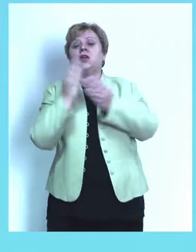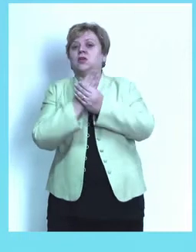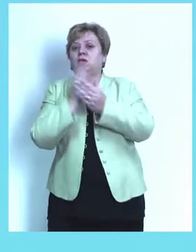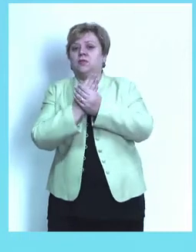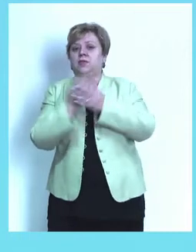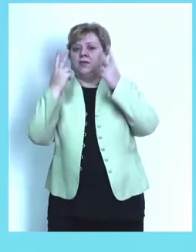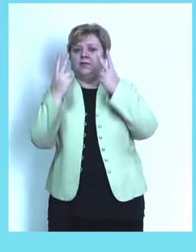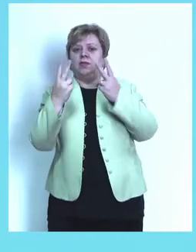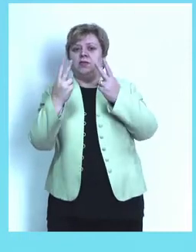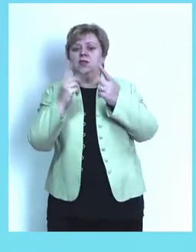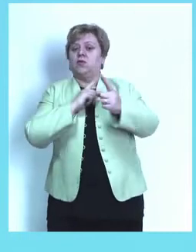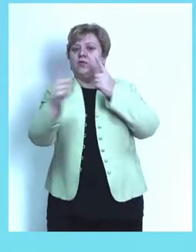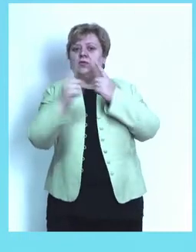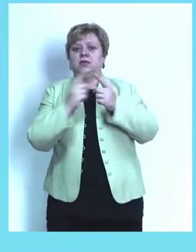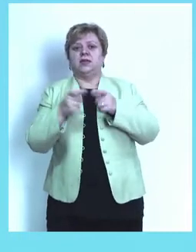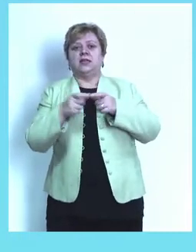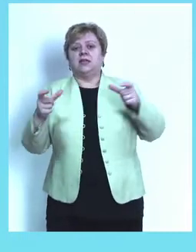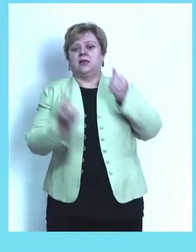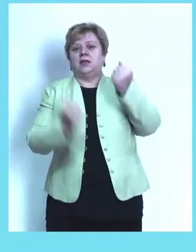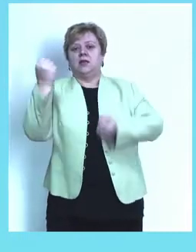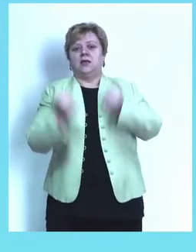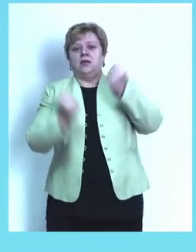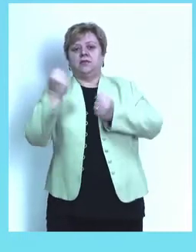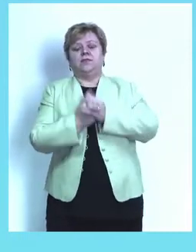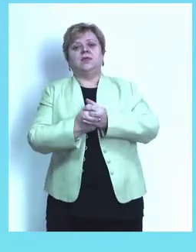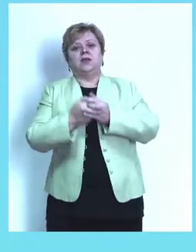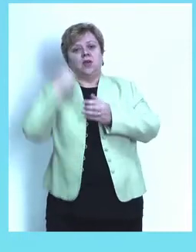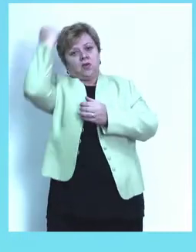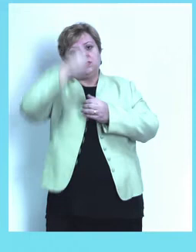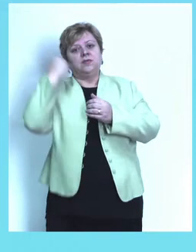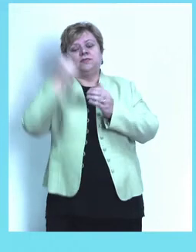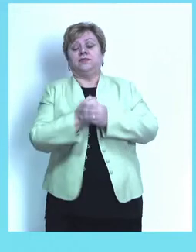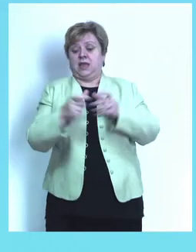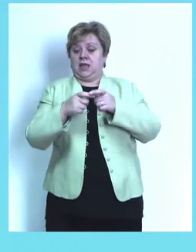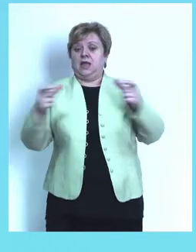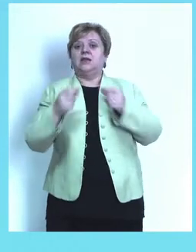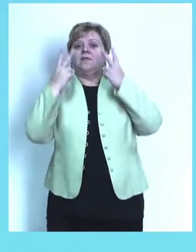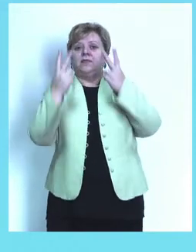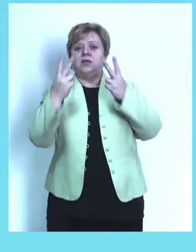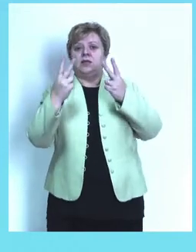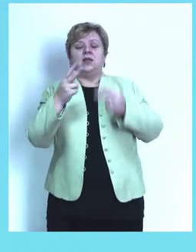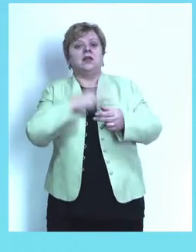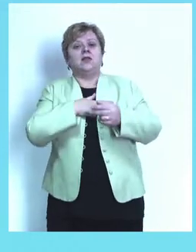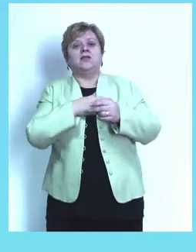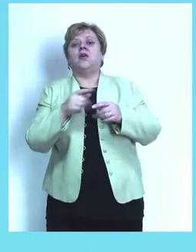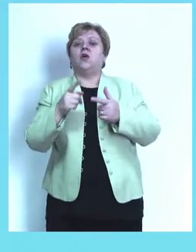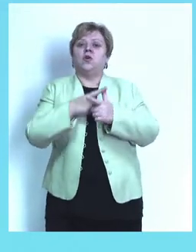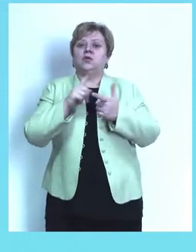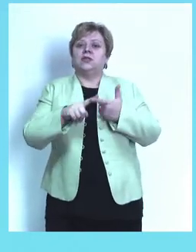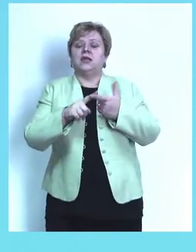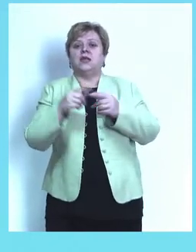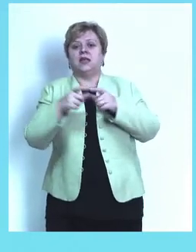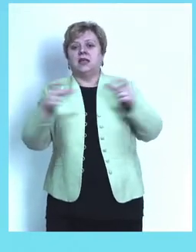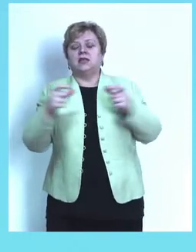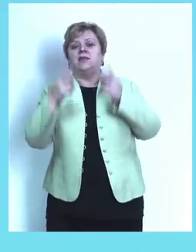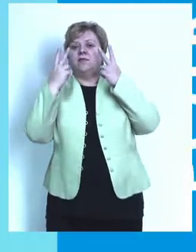pasoš, važeća putna isprava, važeća vodačka dozvola Kosova, važeća izbjeglička kartica ili važeća kartica interno